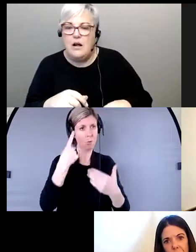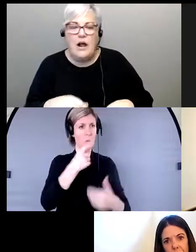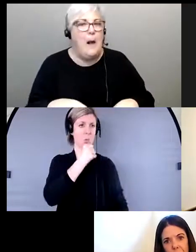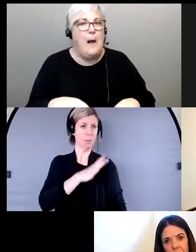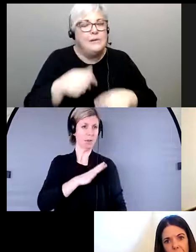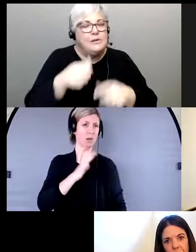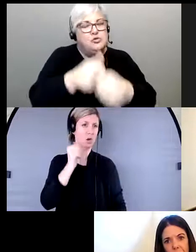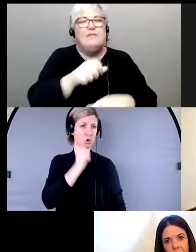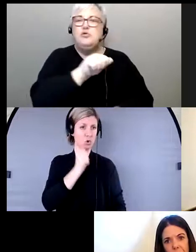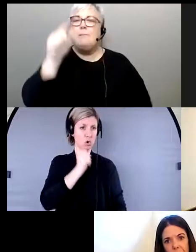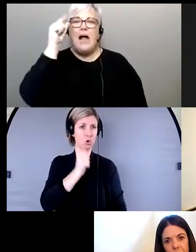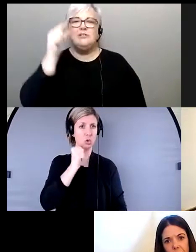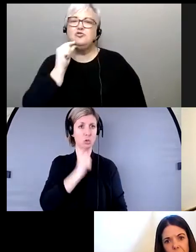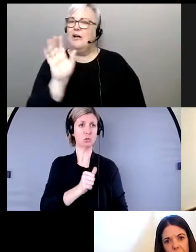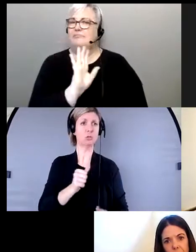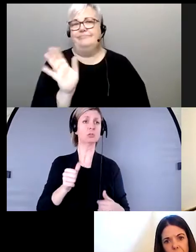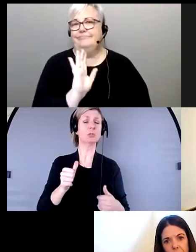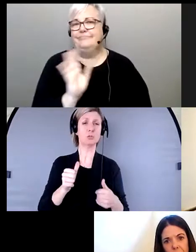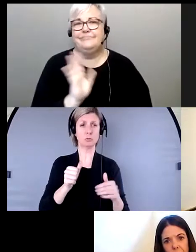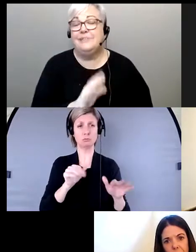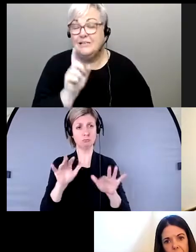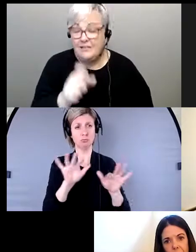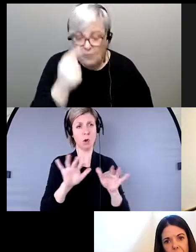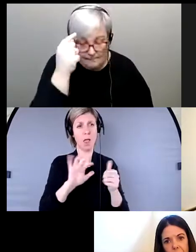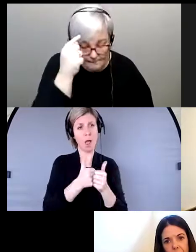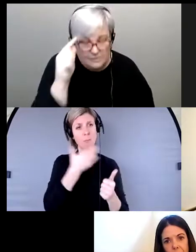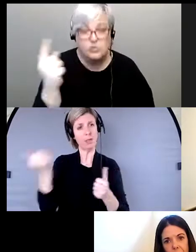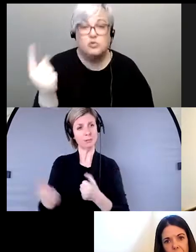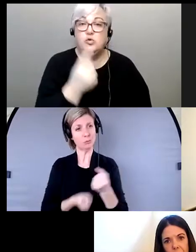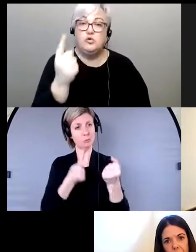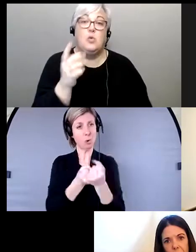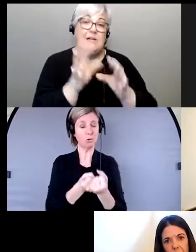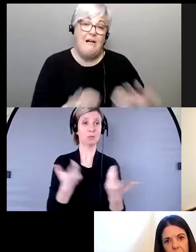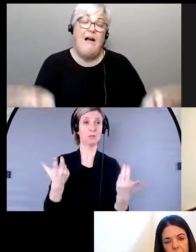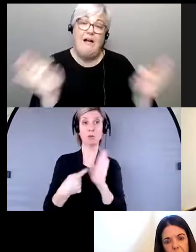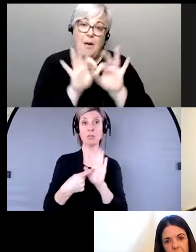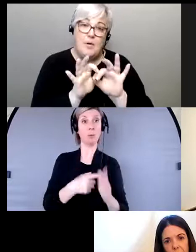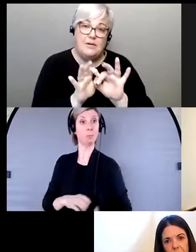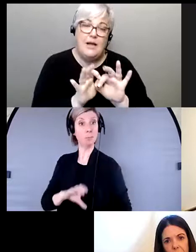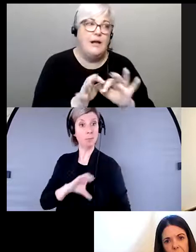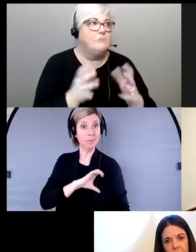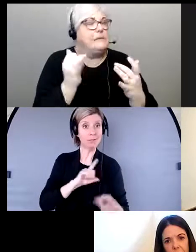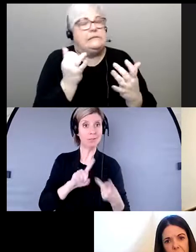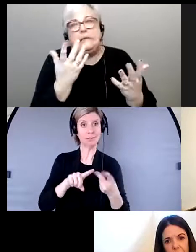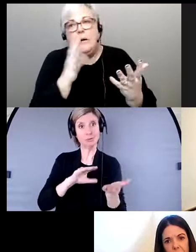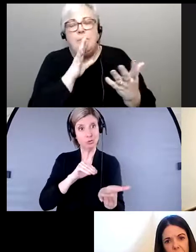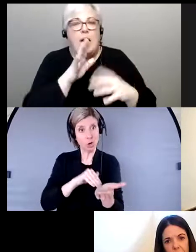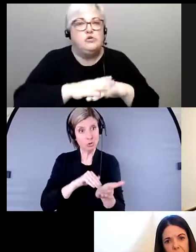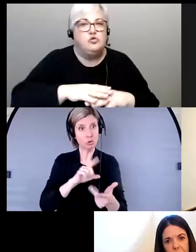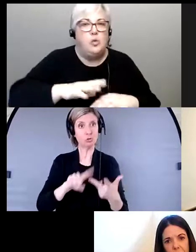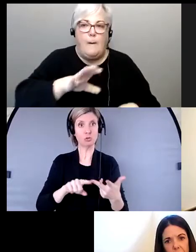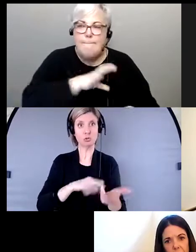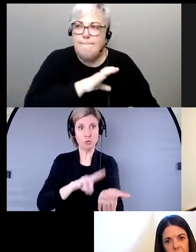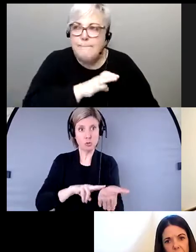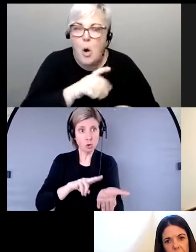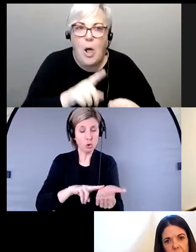'est très important à prendre en considération et ça,'est quelque chose qui est important pour toute la communauté qu'on parle de la police, des